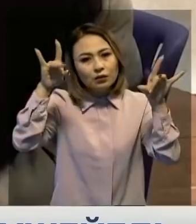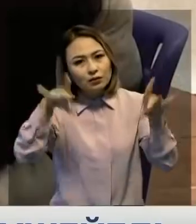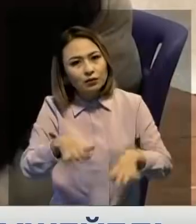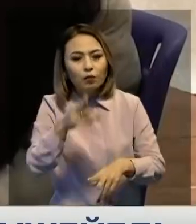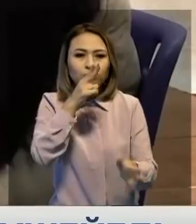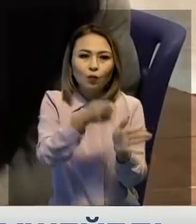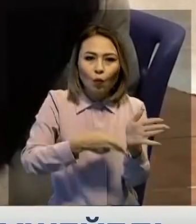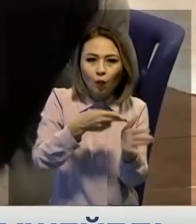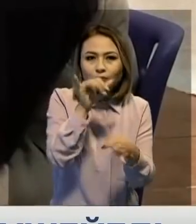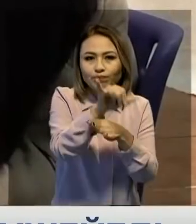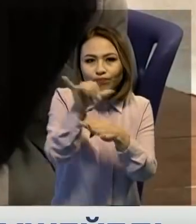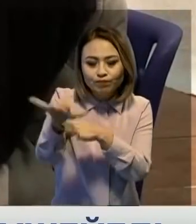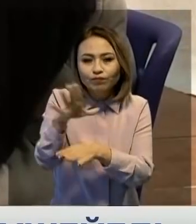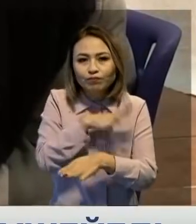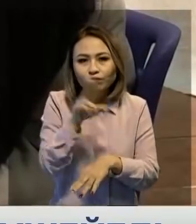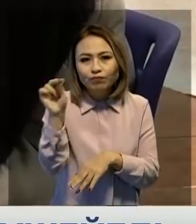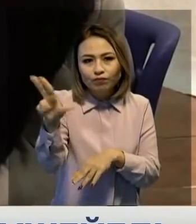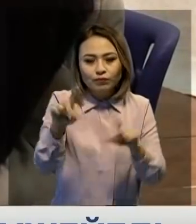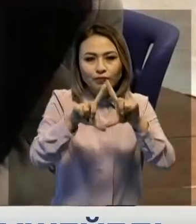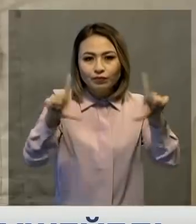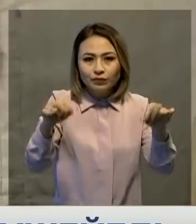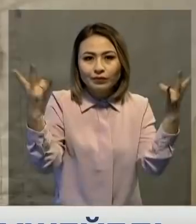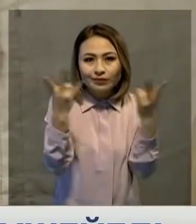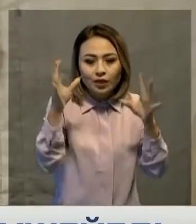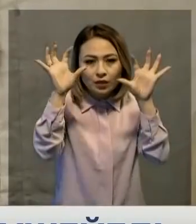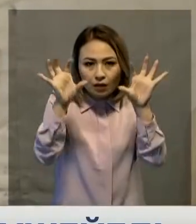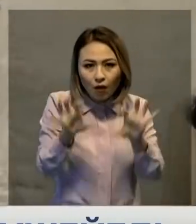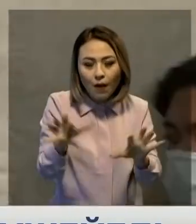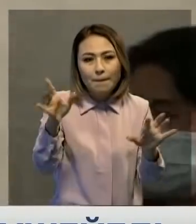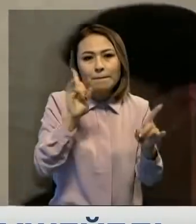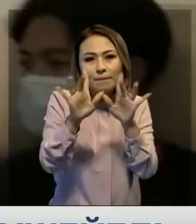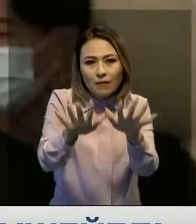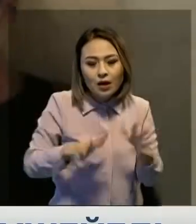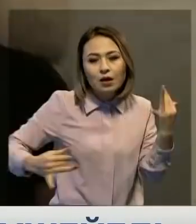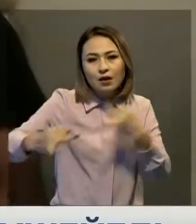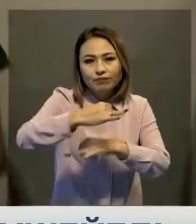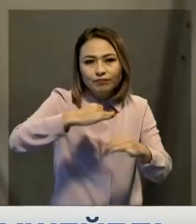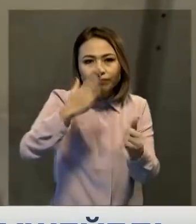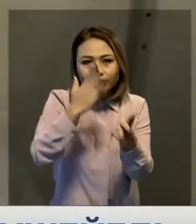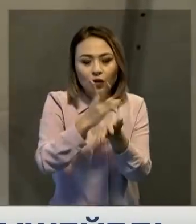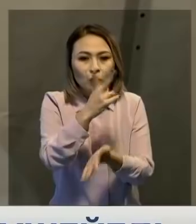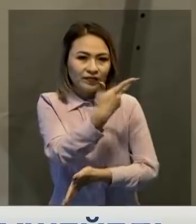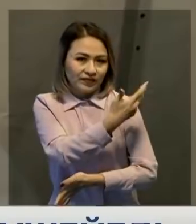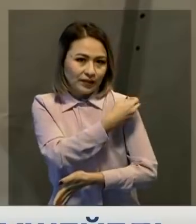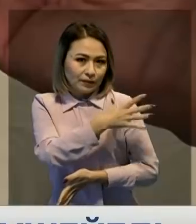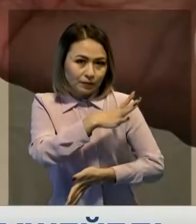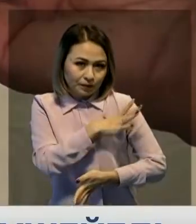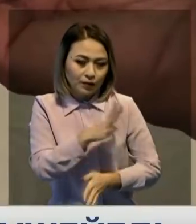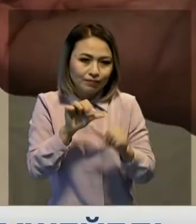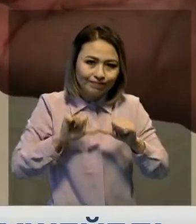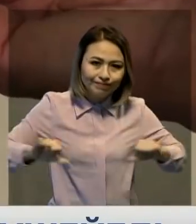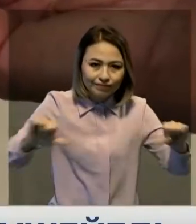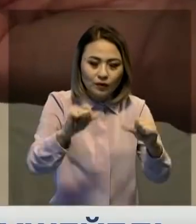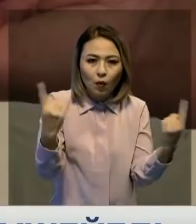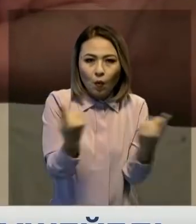поезға отыру үшін COVID-төліғы жат көрсетуге тейс. Занжыуасын парламент қызу талқылап жатыр. Ал екпе алған адамдар үшін оқшаулау